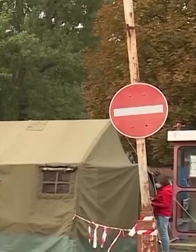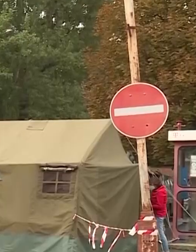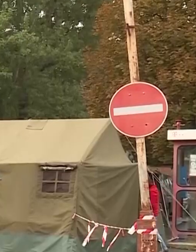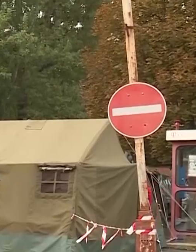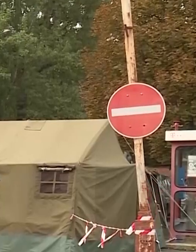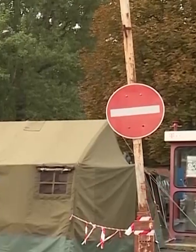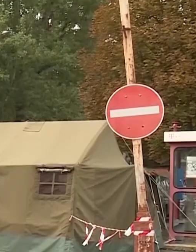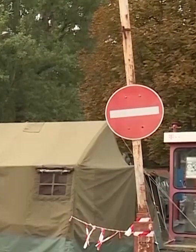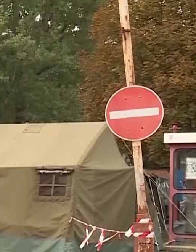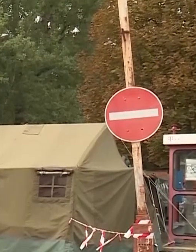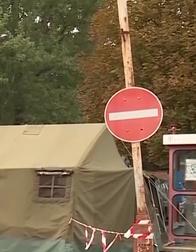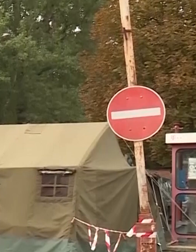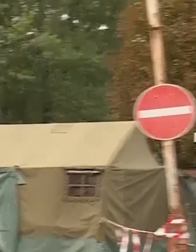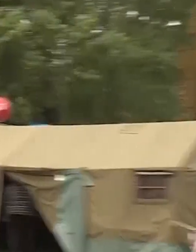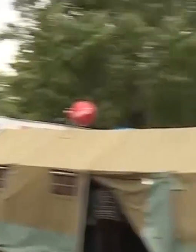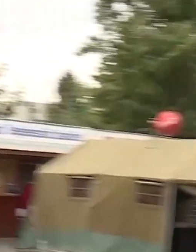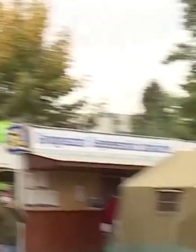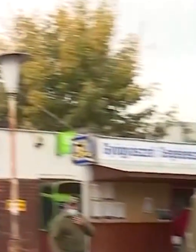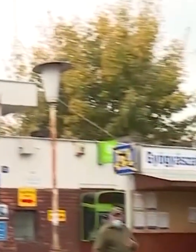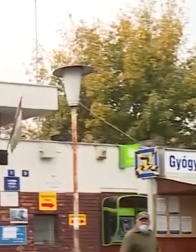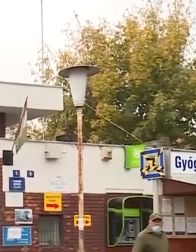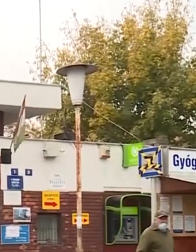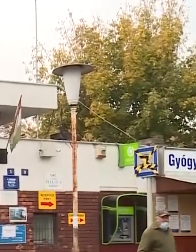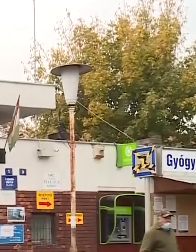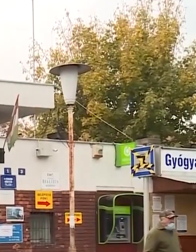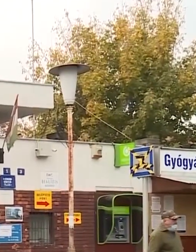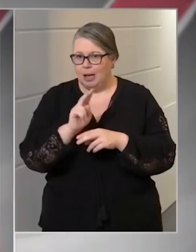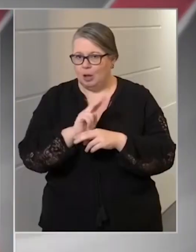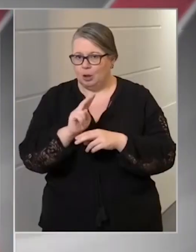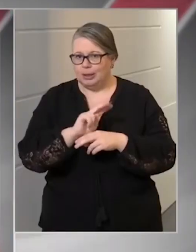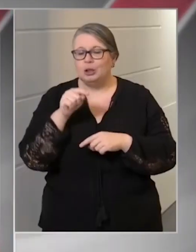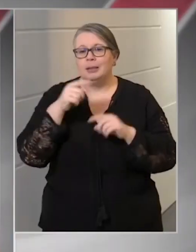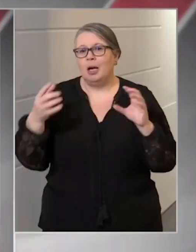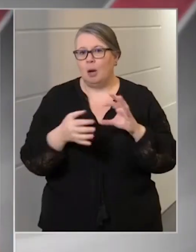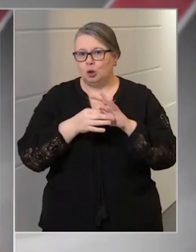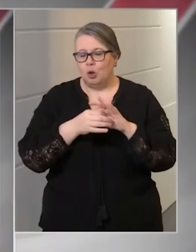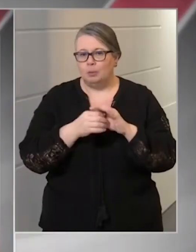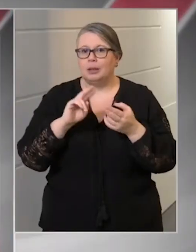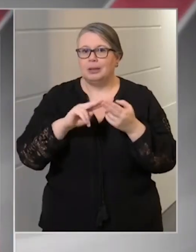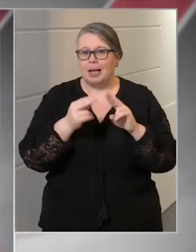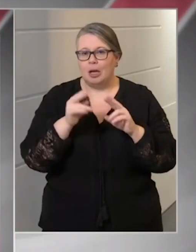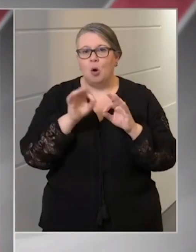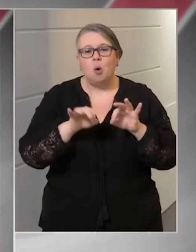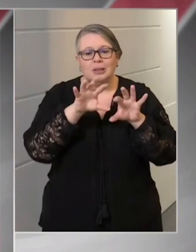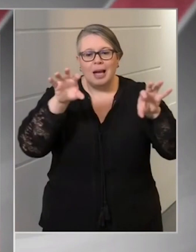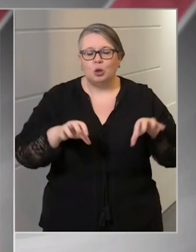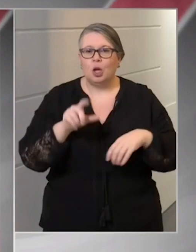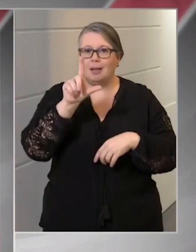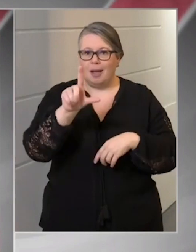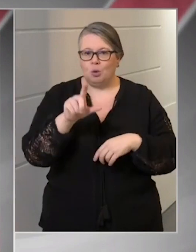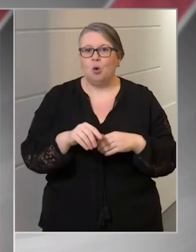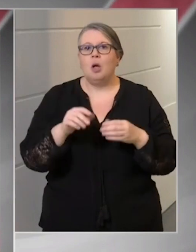fő van járványügyi elkülönítés alatt igazolt beteg otthonában. Az elmúlt 24 órában 3928